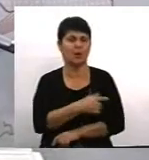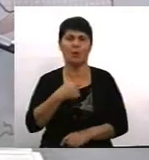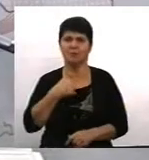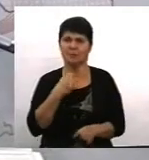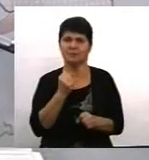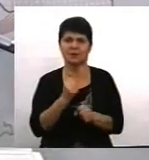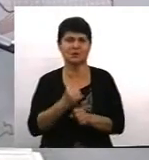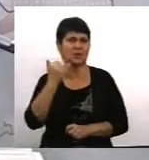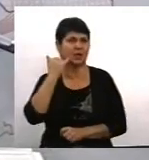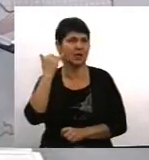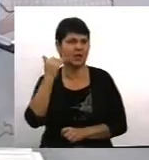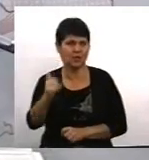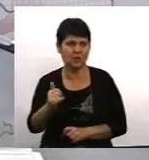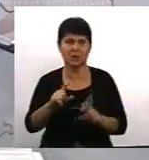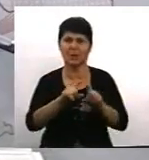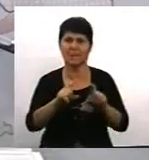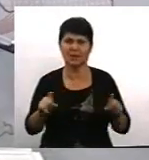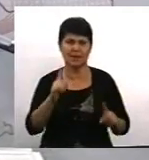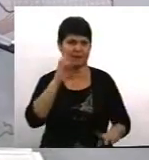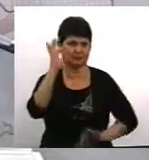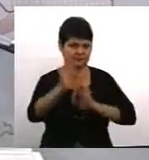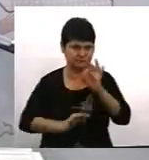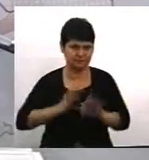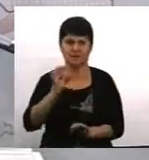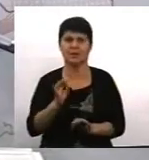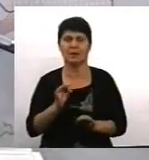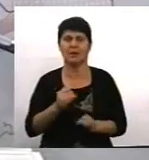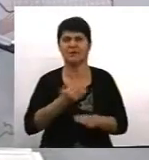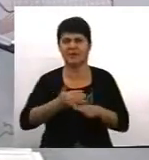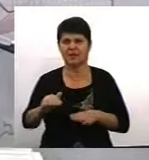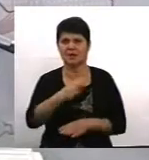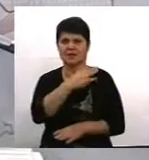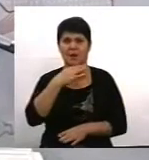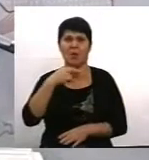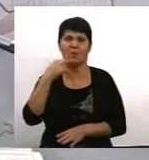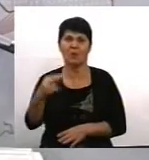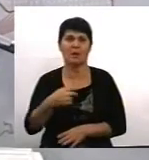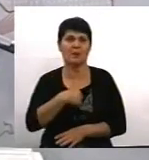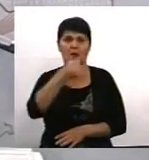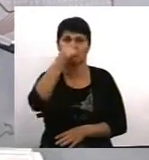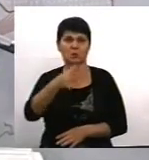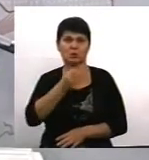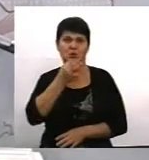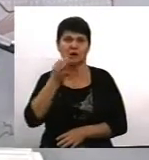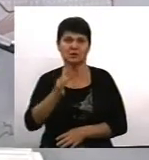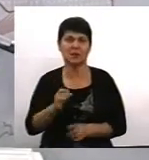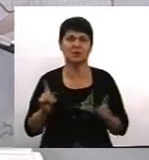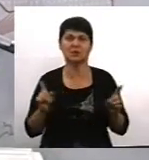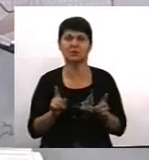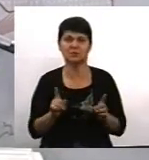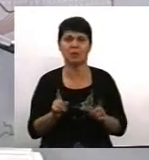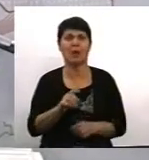лінії департаменту, я знаю. Тобто цьому приділяється багато уваги. Я не можу сказати, що... Але